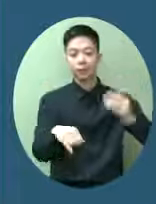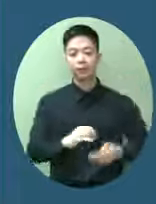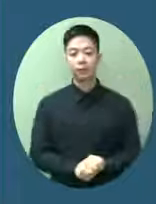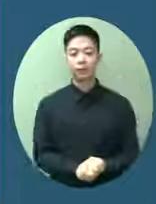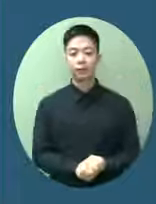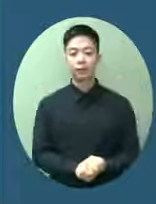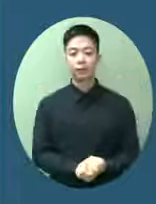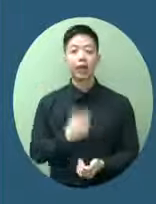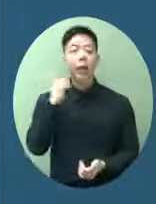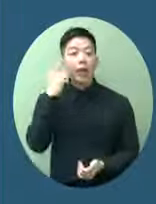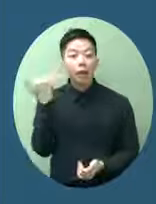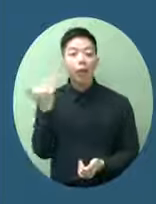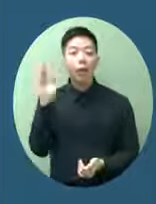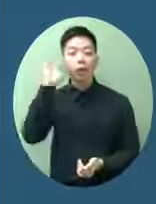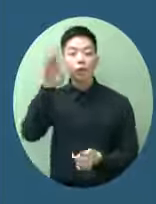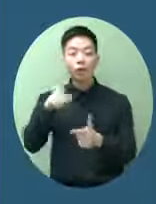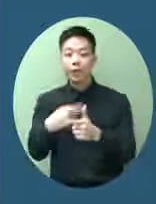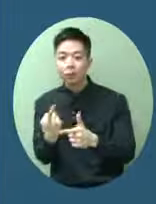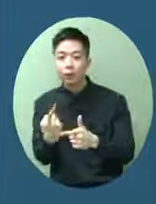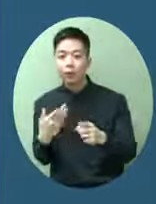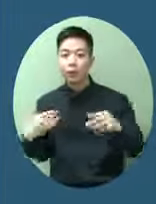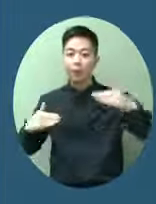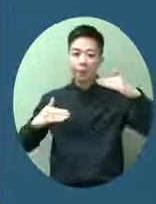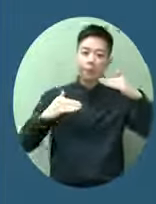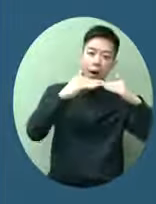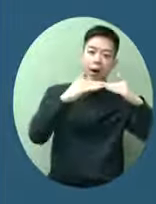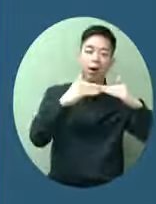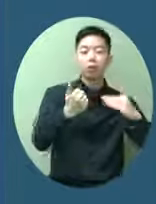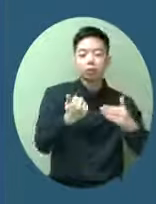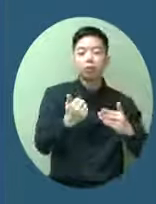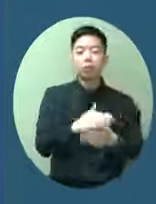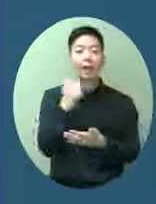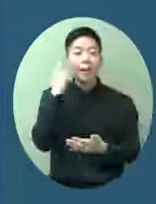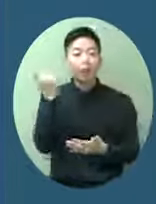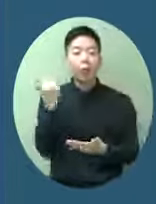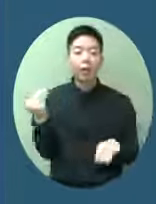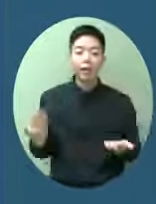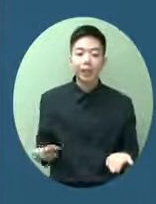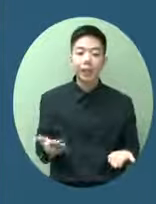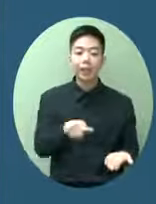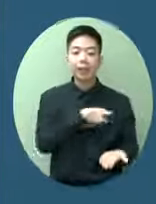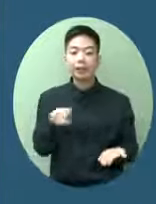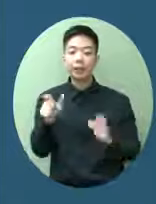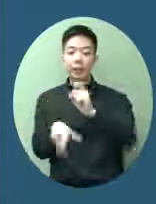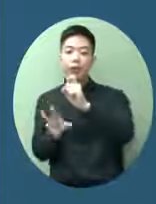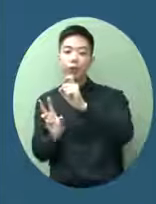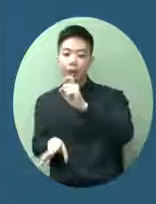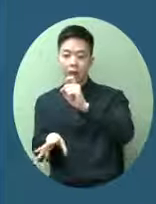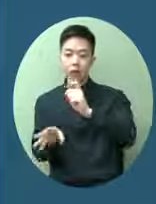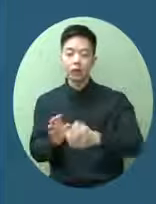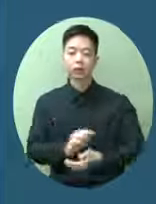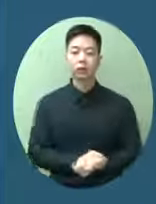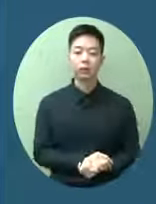希望再過一個月都可以做到就是由現在到九月底是否能夠將